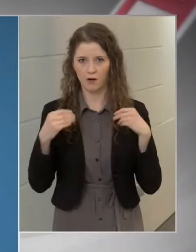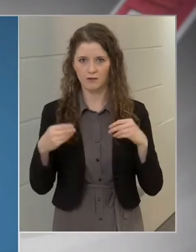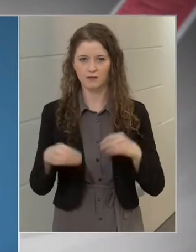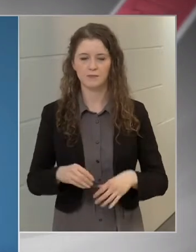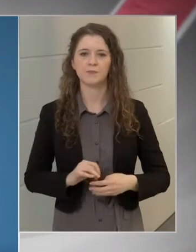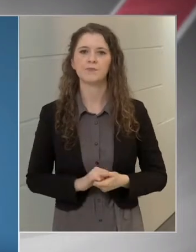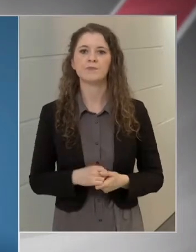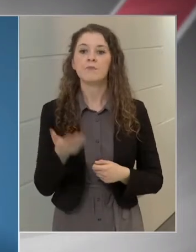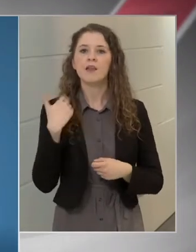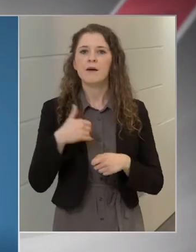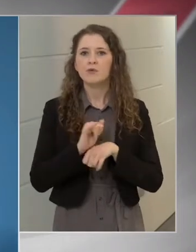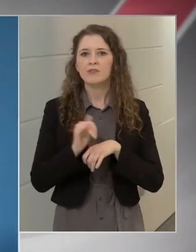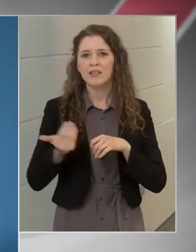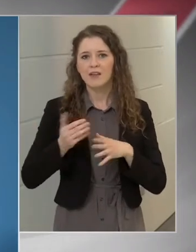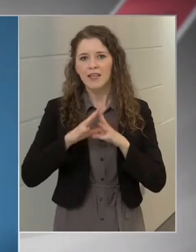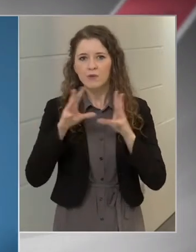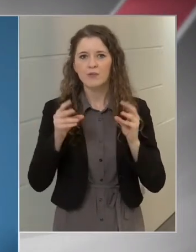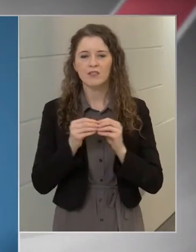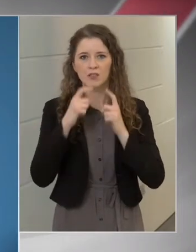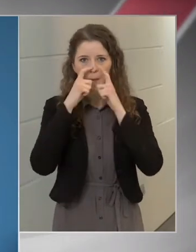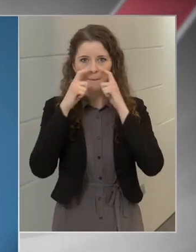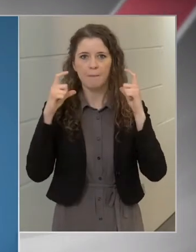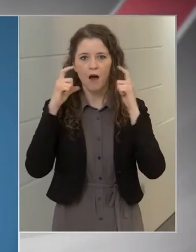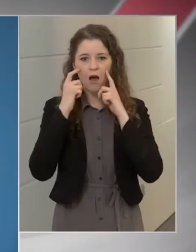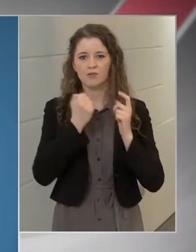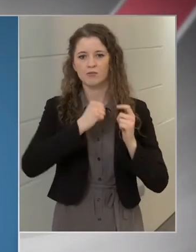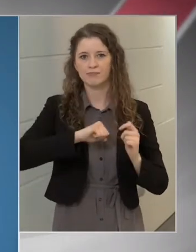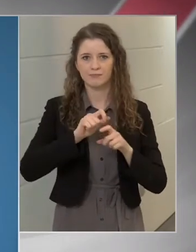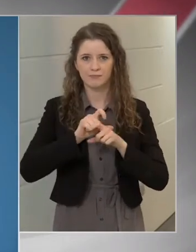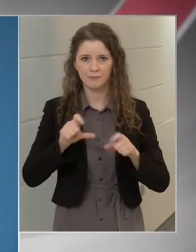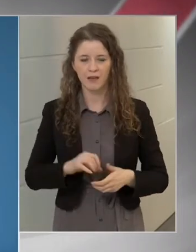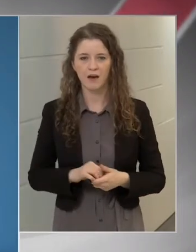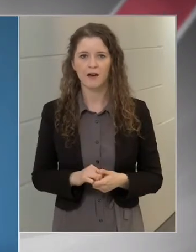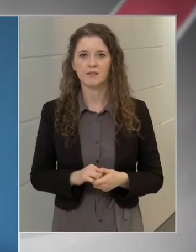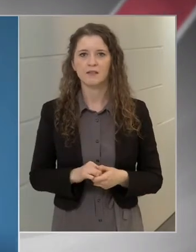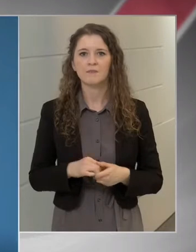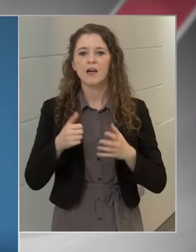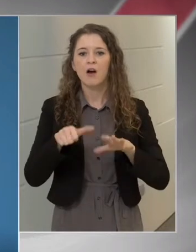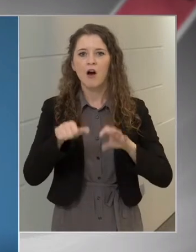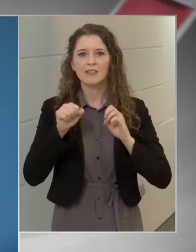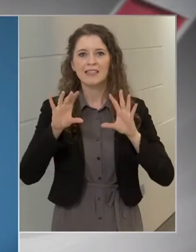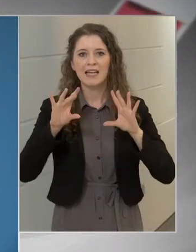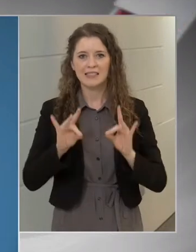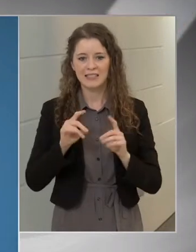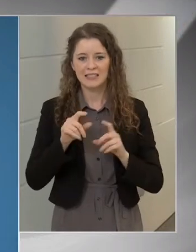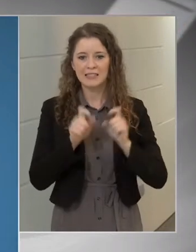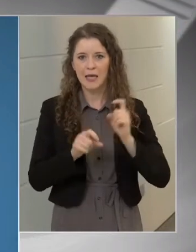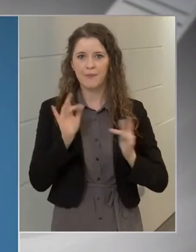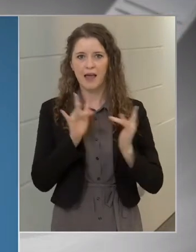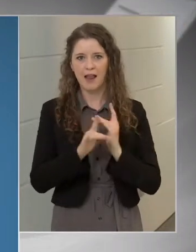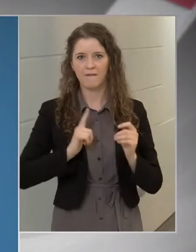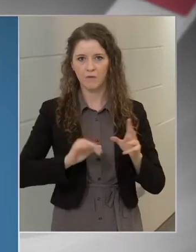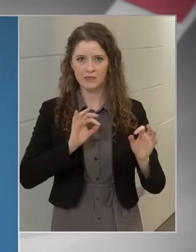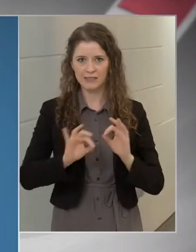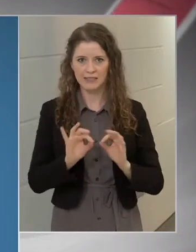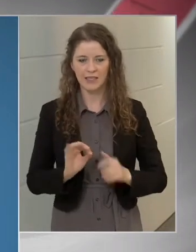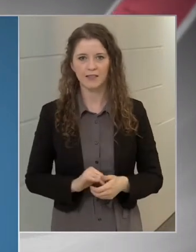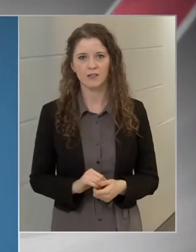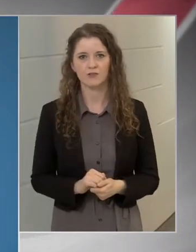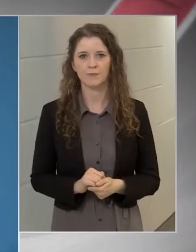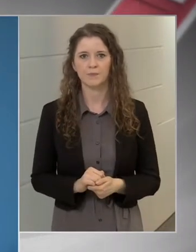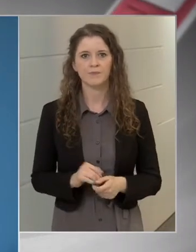Az elmúlt hétvégén összesen a maszkviselési kötelezettség figyelmen kívül hagyása miatt 610 személye szemben intézkedtek rendőreink,